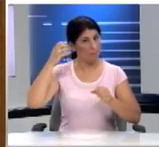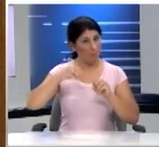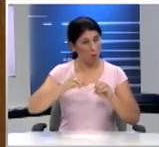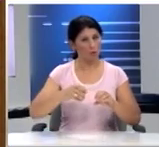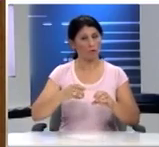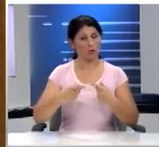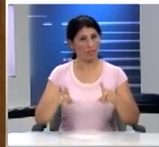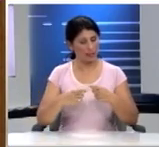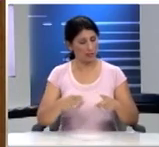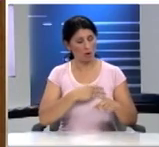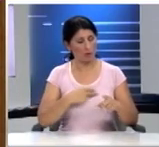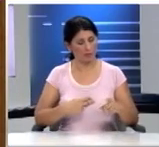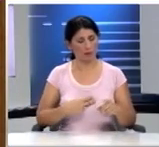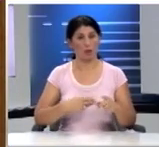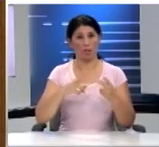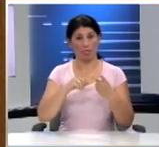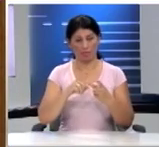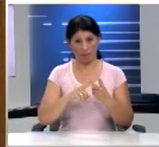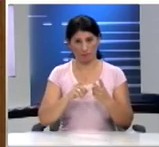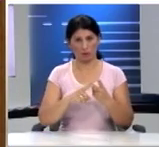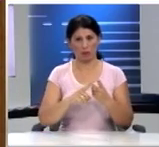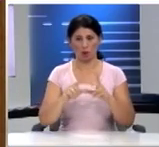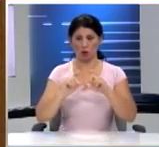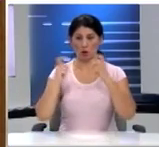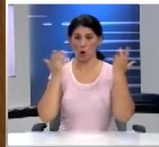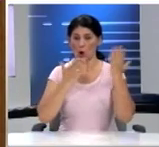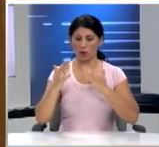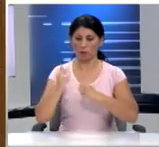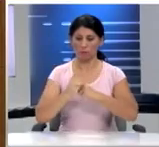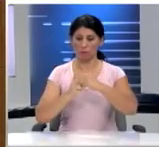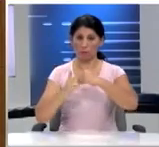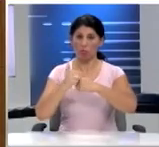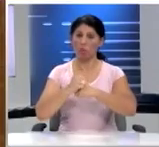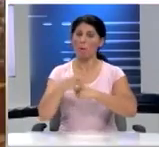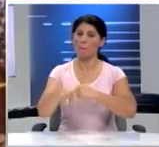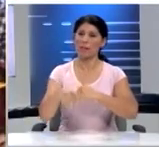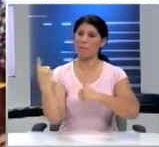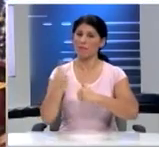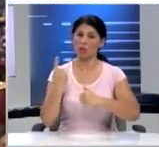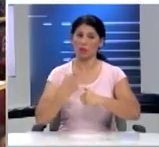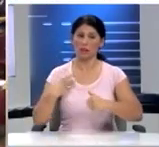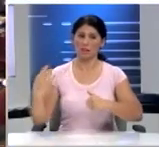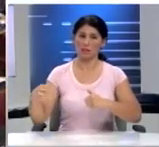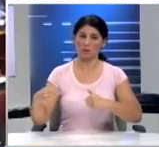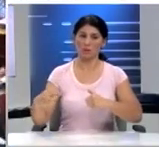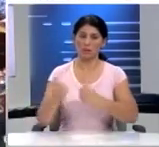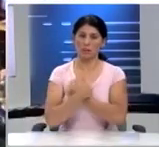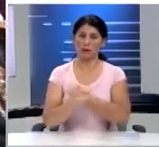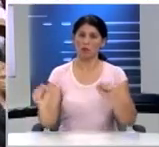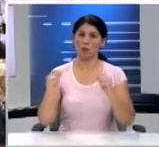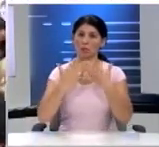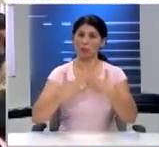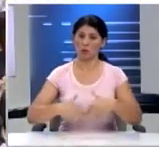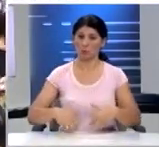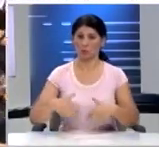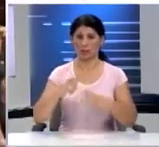Δεύτερον, βελτίωση των σχολικών υποδομών με στόχο την περιβαλλοντική ευαισθητοποίηση και την αυτόνομη λειτουργία